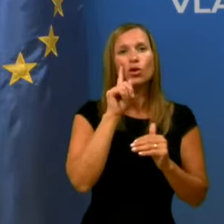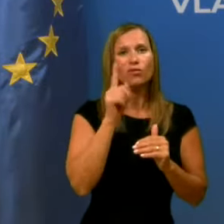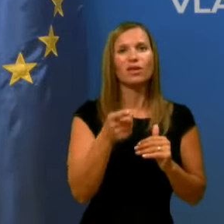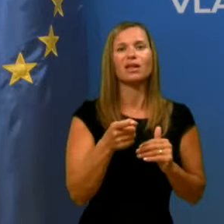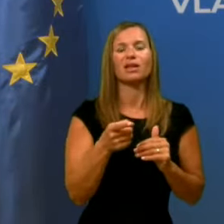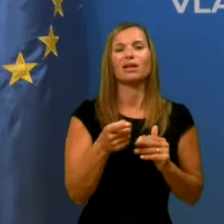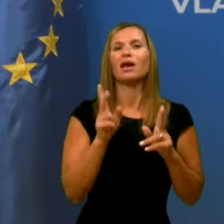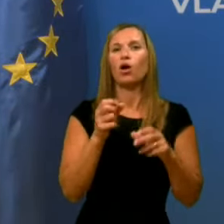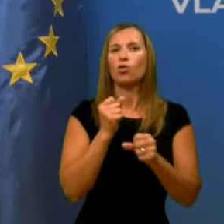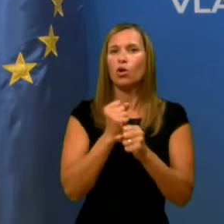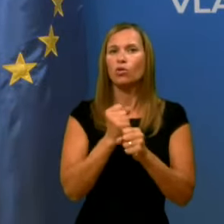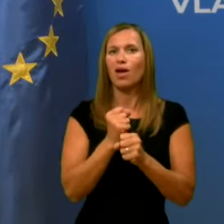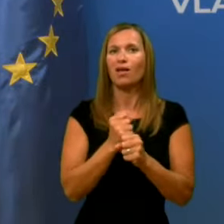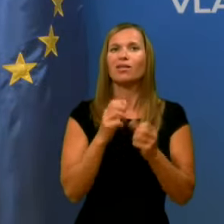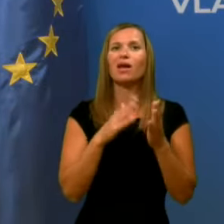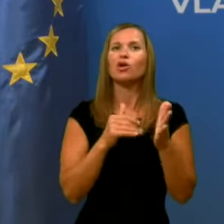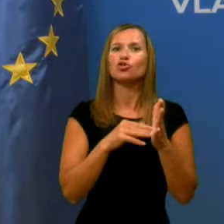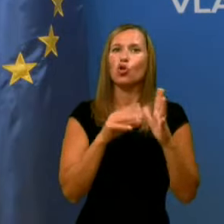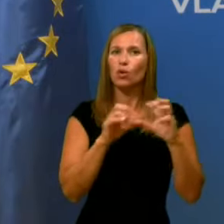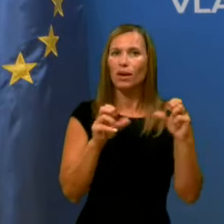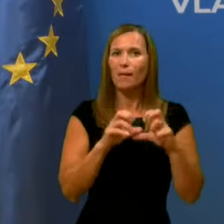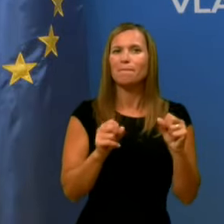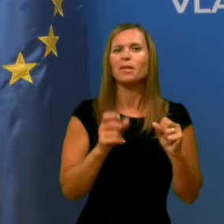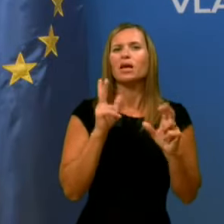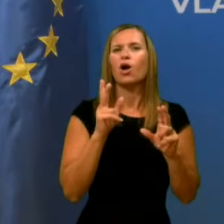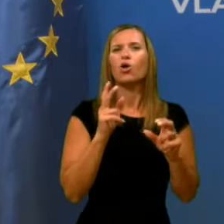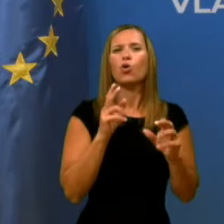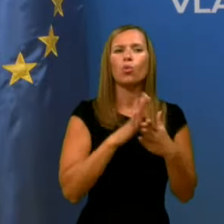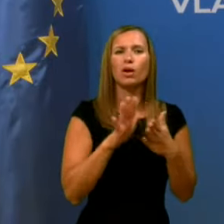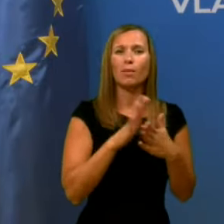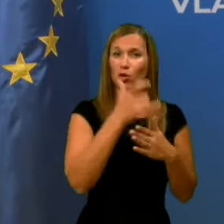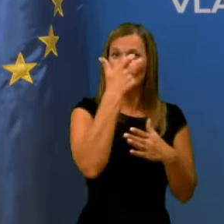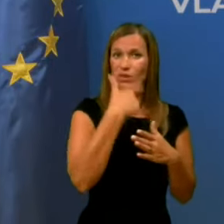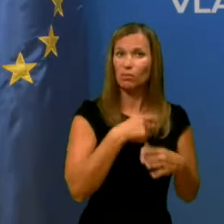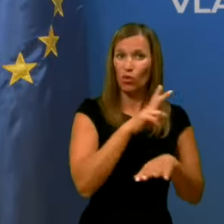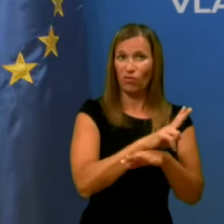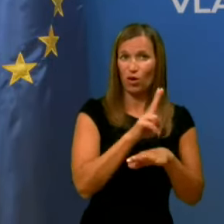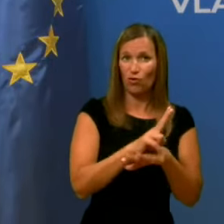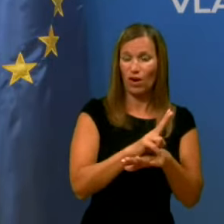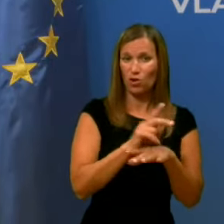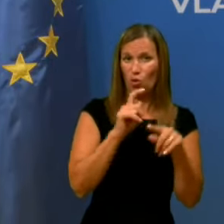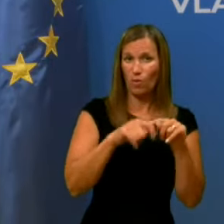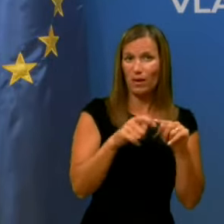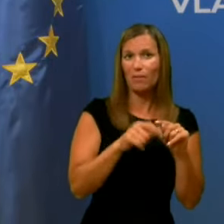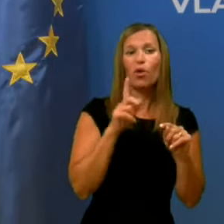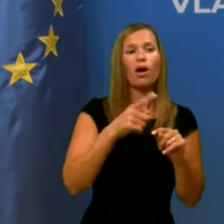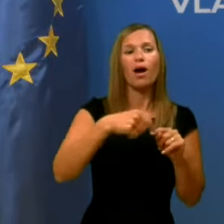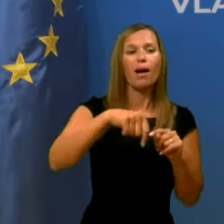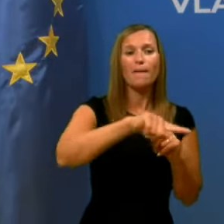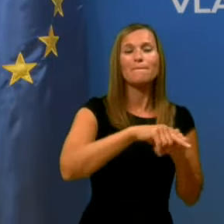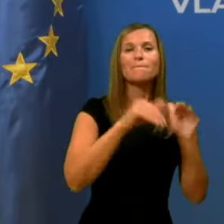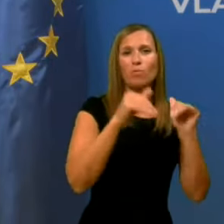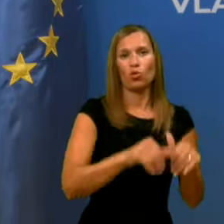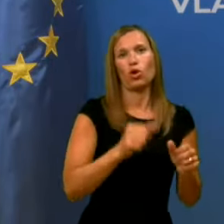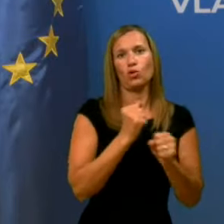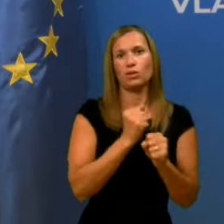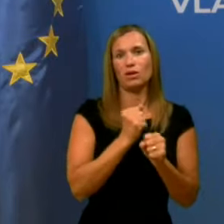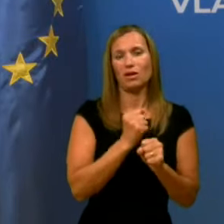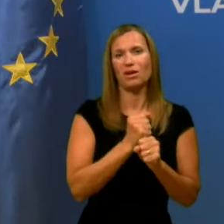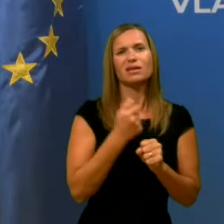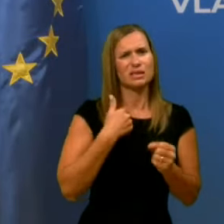ukrepi, kako uporabljati vsebno verovalno upremo, kaj morajo delati, ker verjamem, da so strokovno, tudi